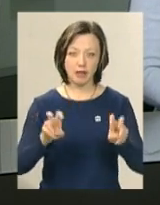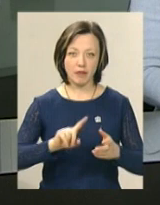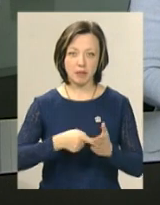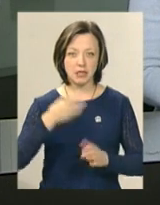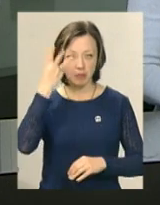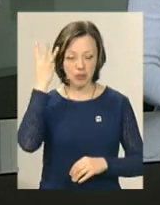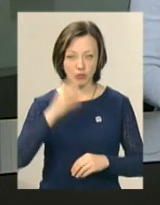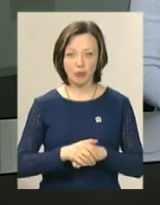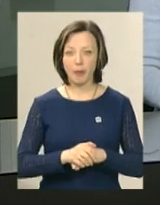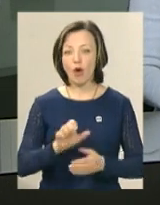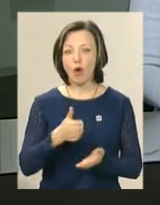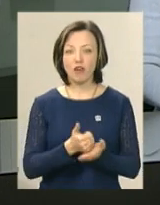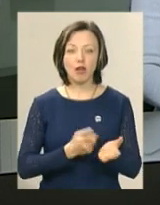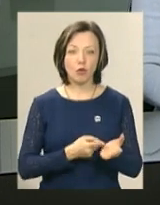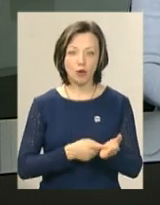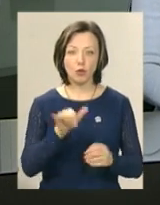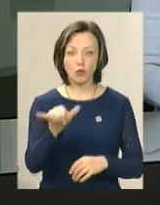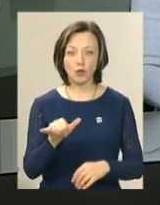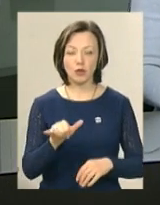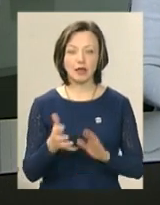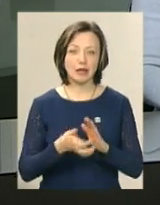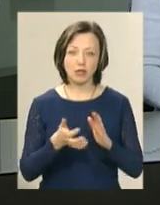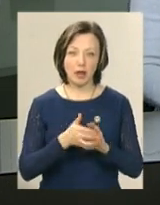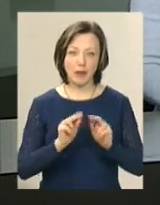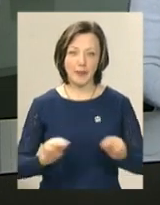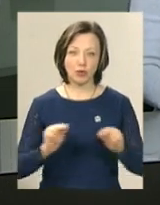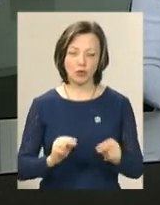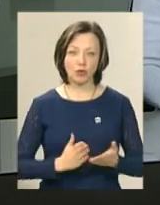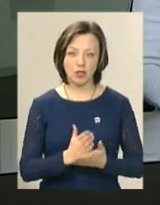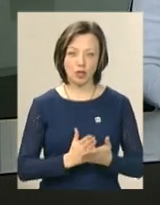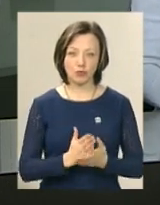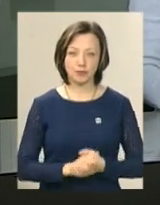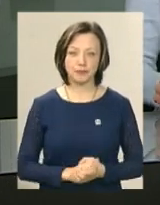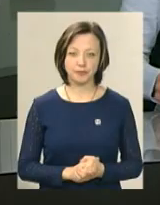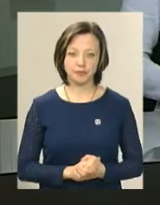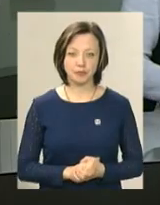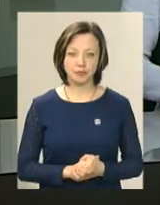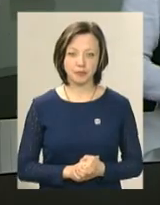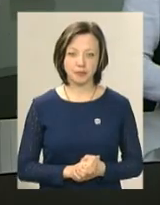Хмельницького». Головний аргумент у Романа Миколаєва – недостатньо педагогічного стажу.